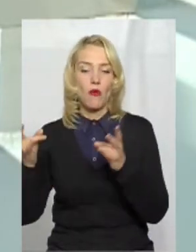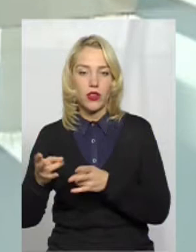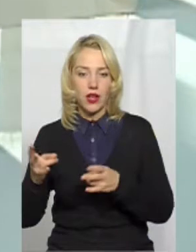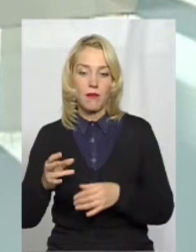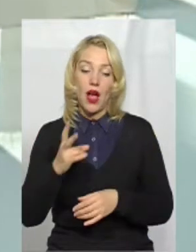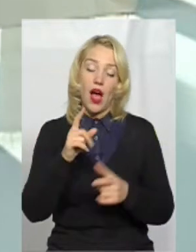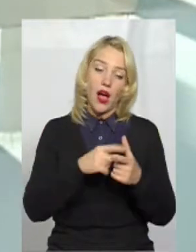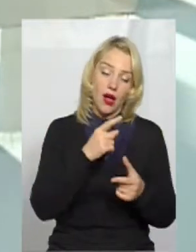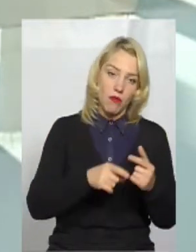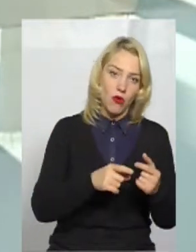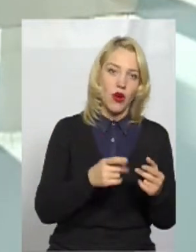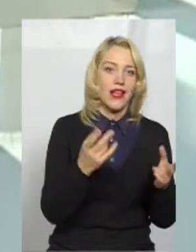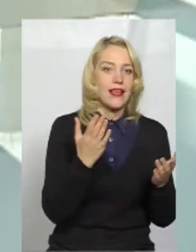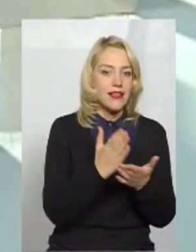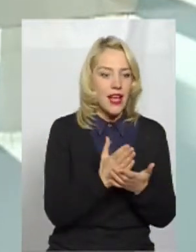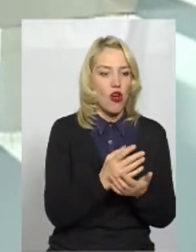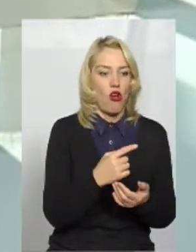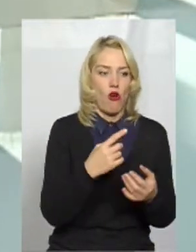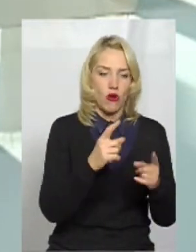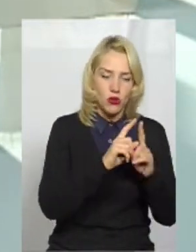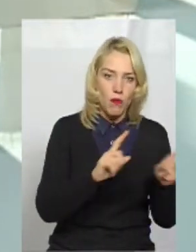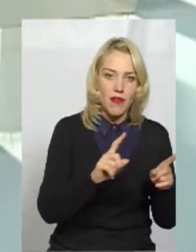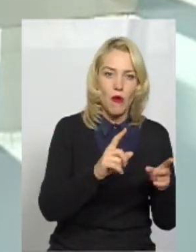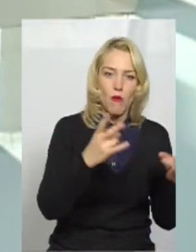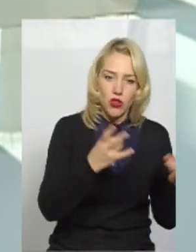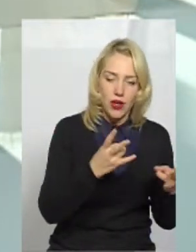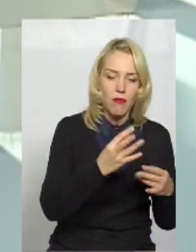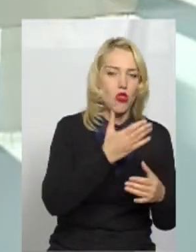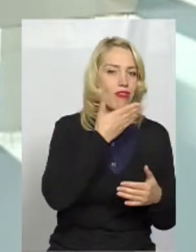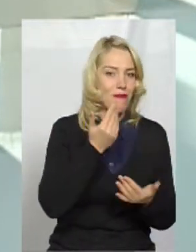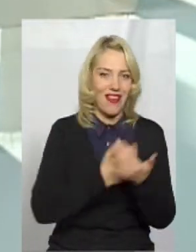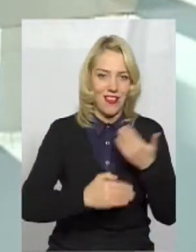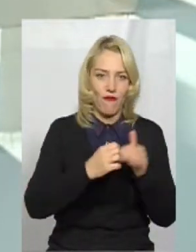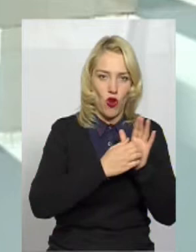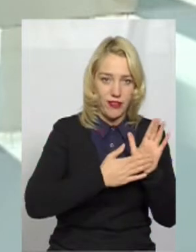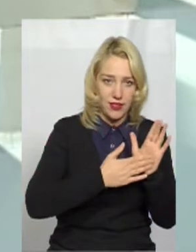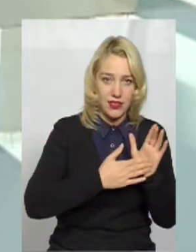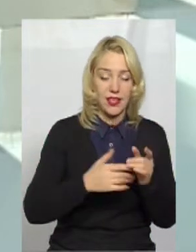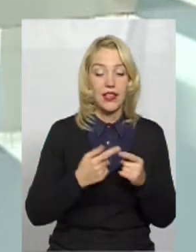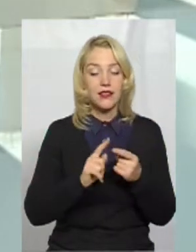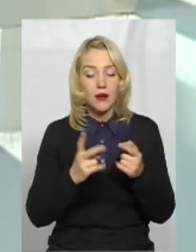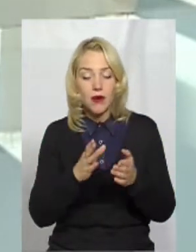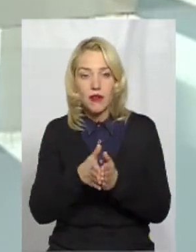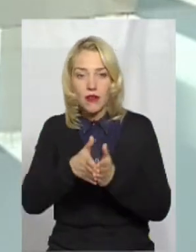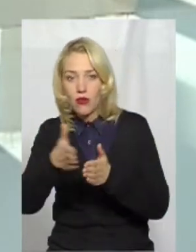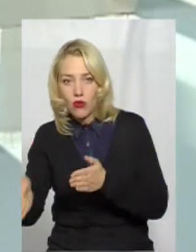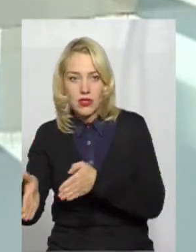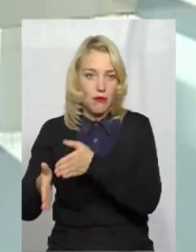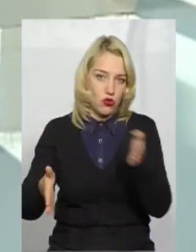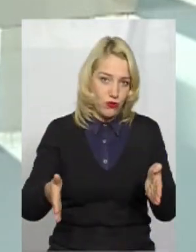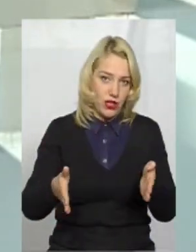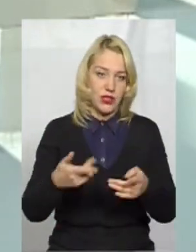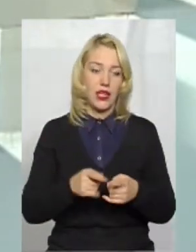потреби, але не буде інвалідності. Тут ми маємо розмежувати. І ця комплексна оцінка, яку ми проводимо в нашому інклюзивно